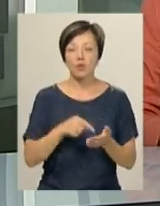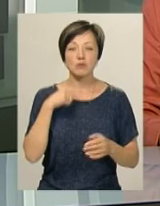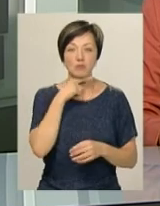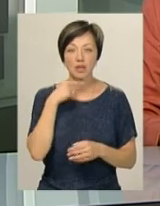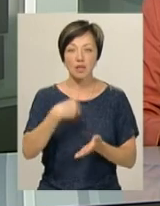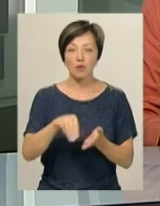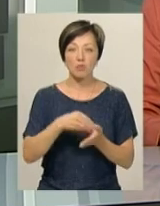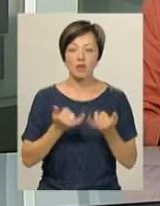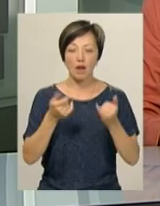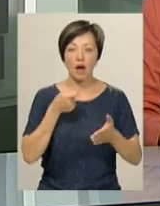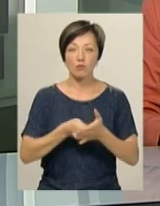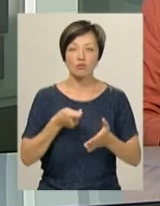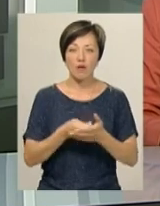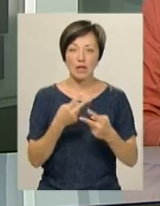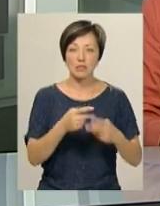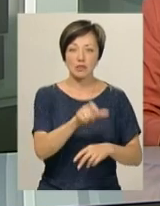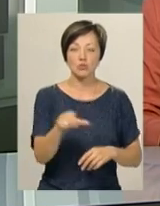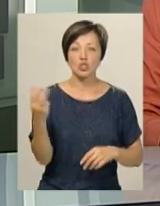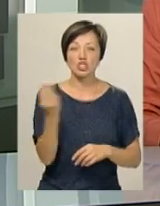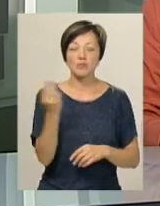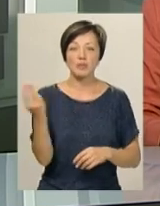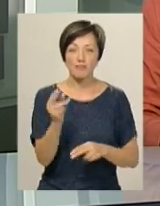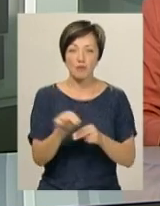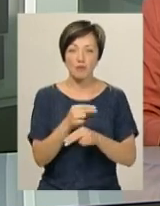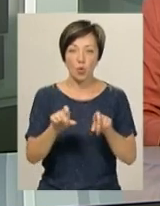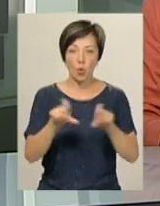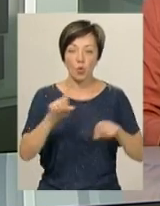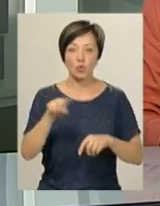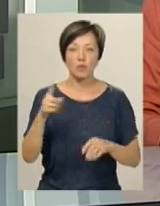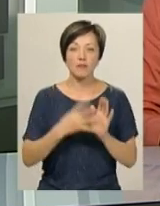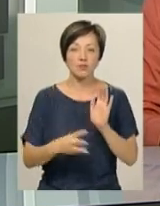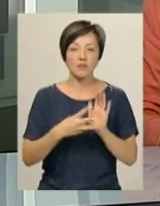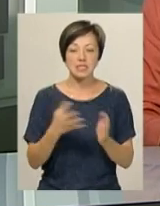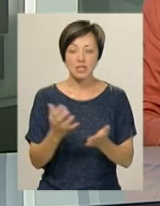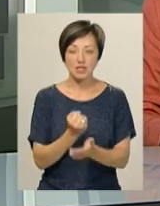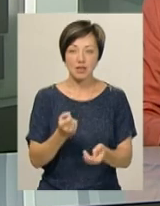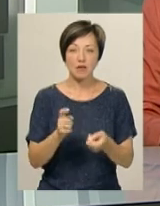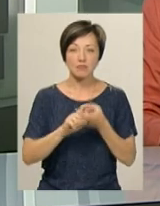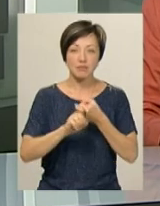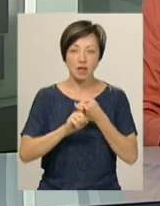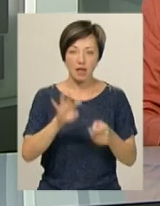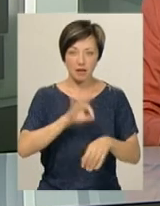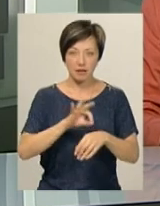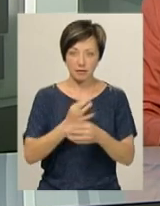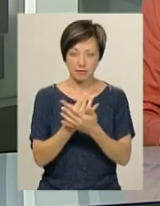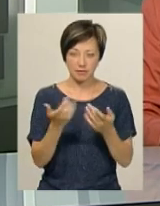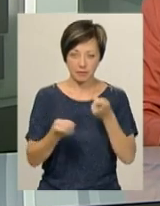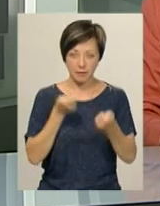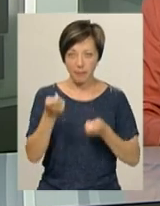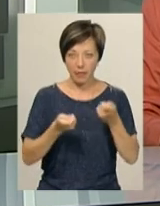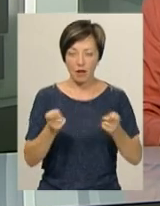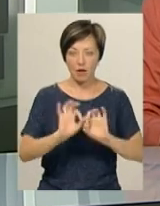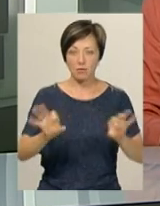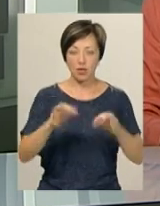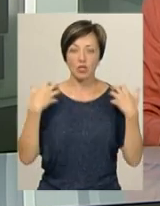'яса, закупленого для харчування засуджених Шепетівської виправної колонії номер 98, знайшли патогенні мікроби, розповів начальник